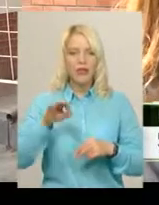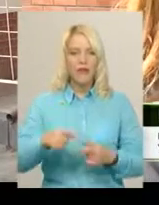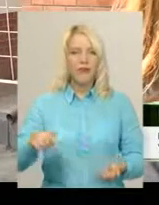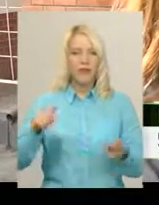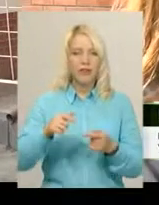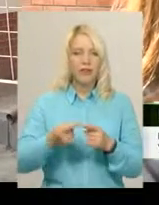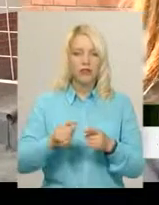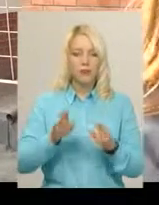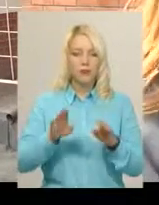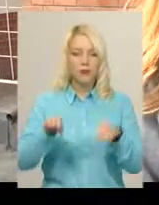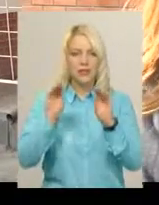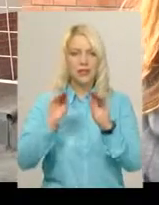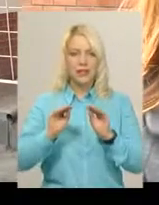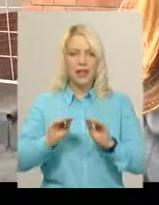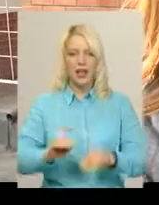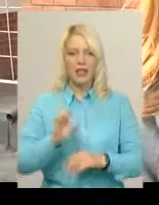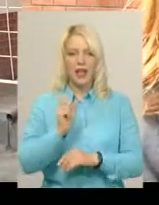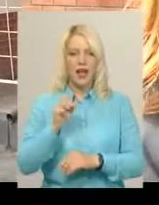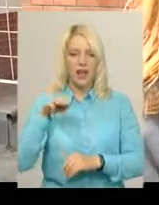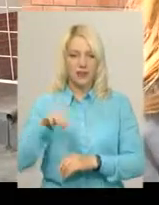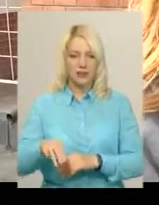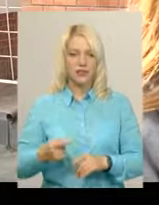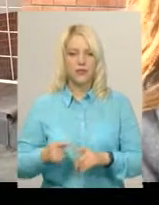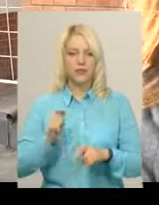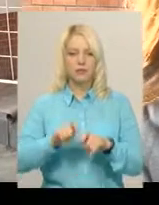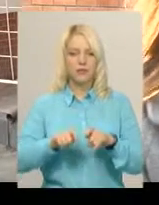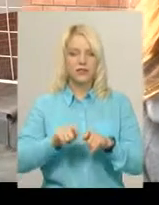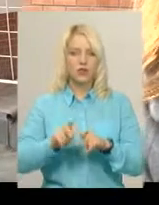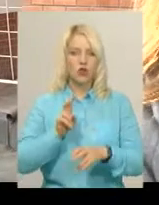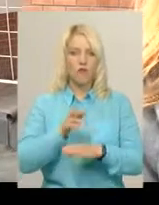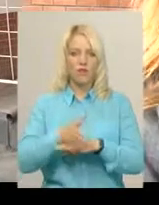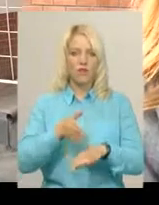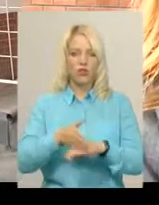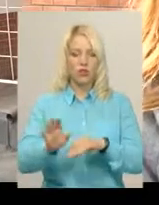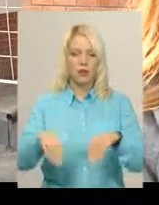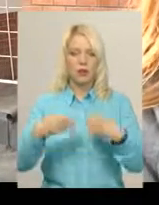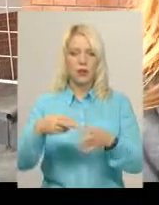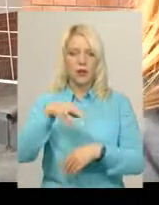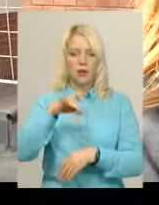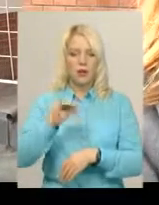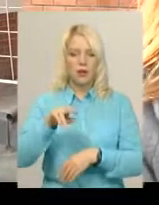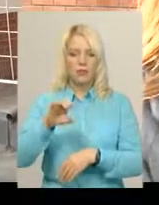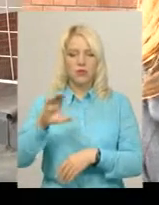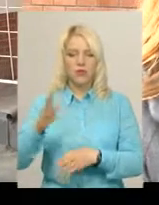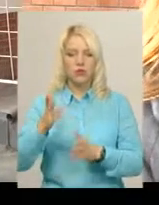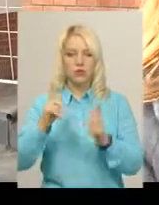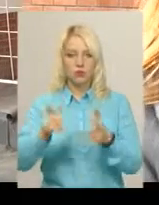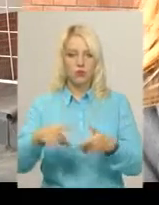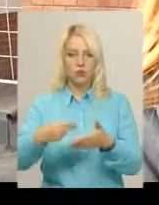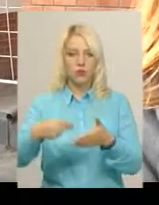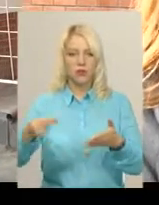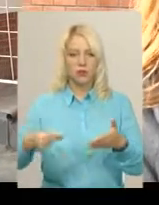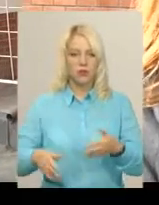до цього буде складено акт інспекційного відвідування і винесено припись. Якщо вони з ним погоджуються, підписують, буде винесена